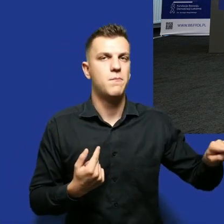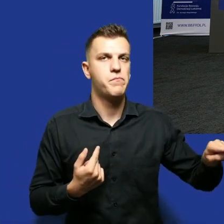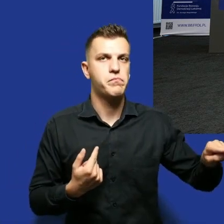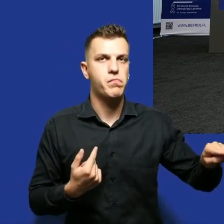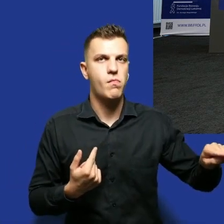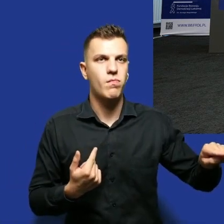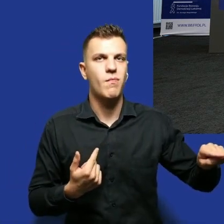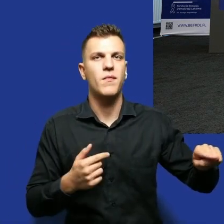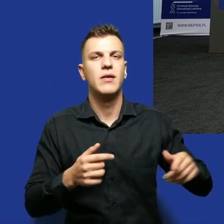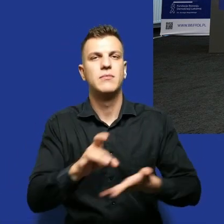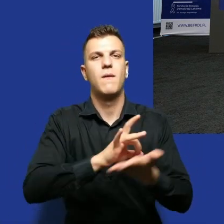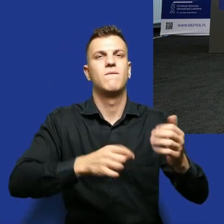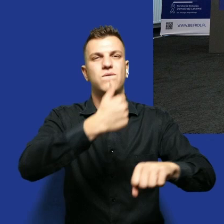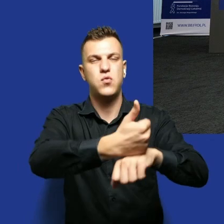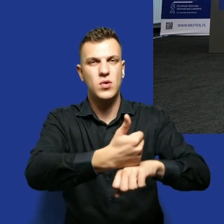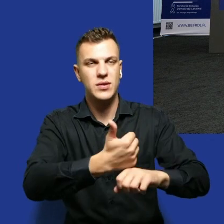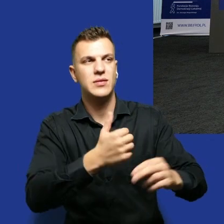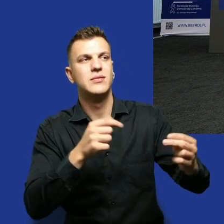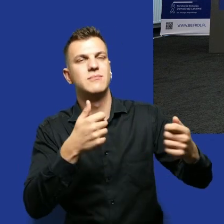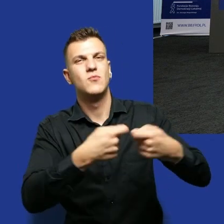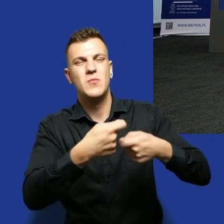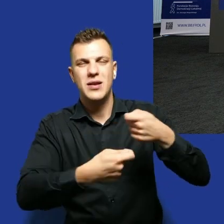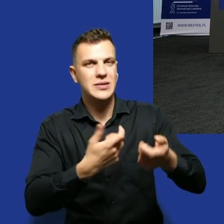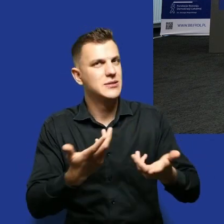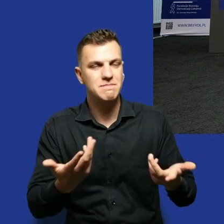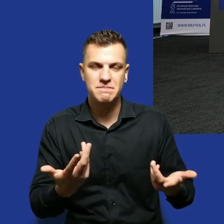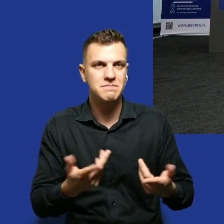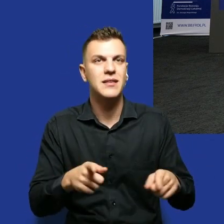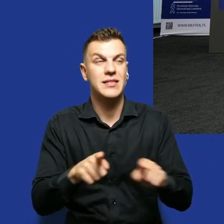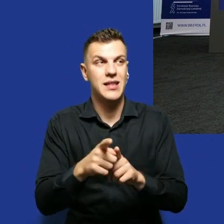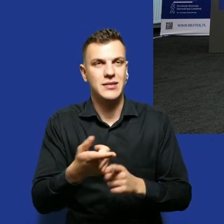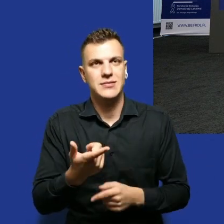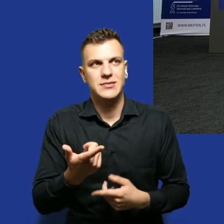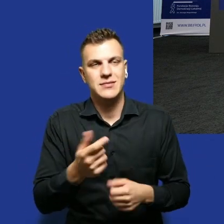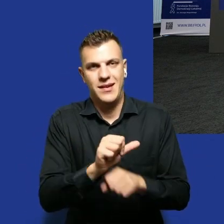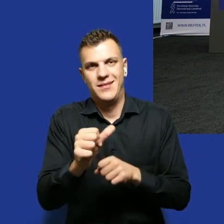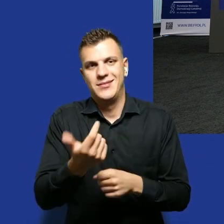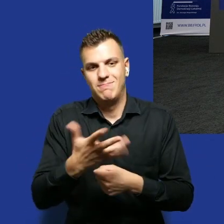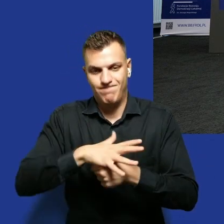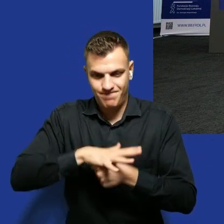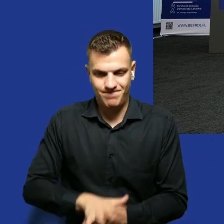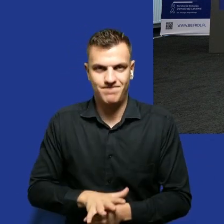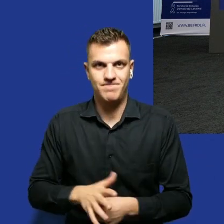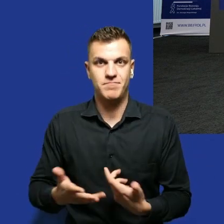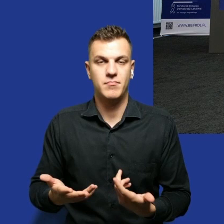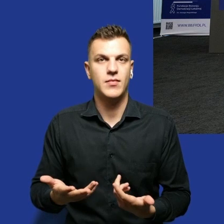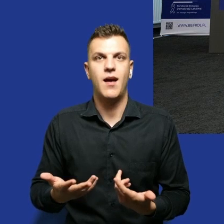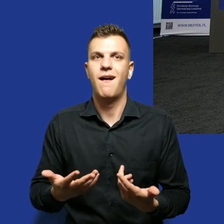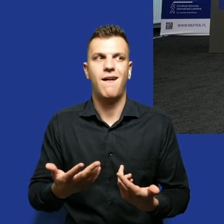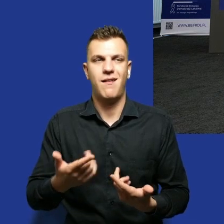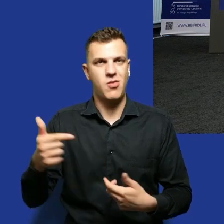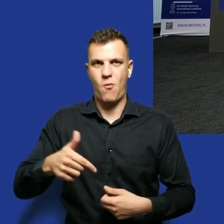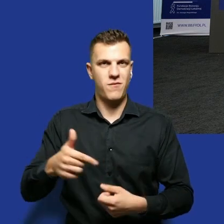panią wójt i też jest pewna dyskryminacja, która nie powinna raczej mieć